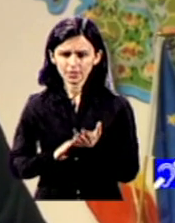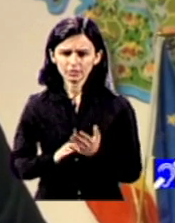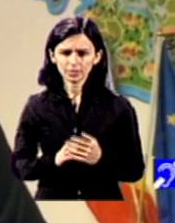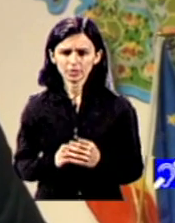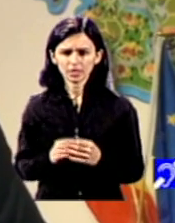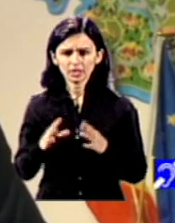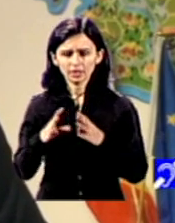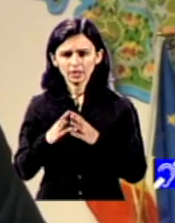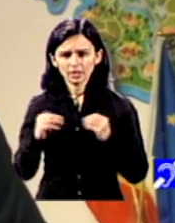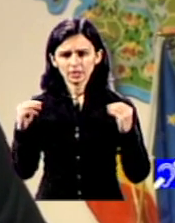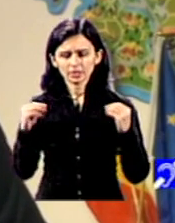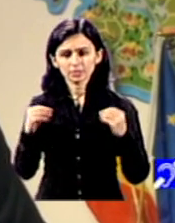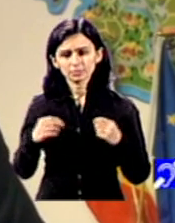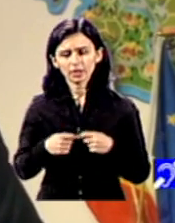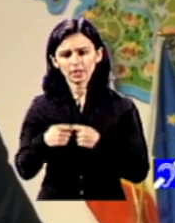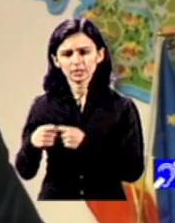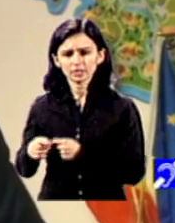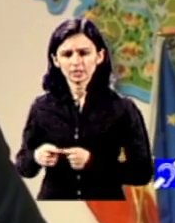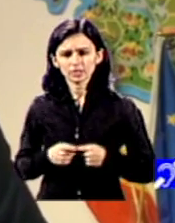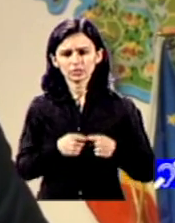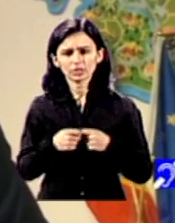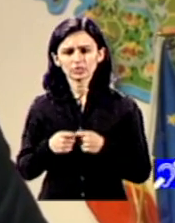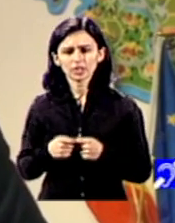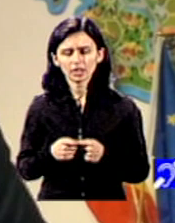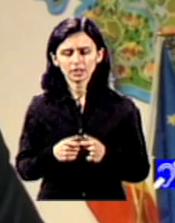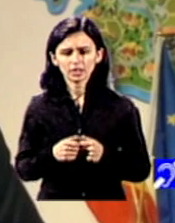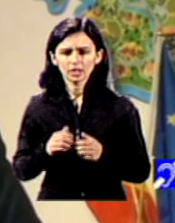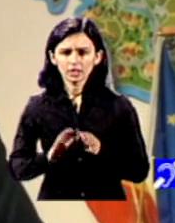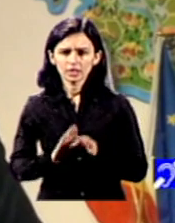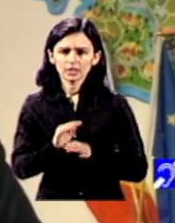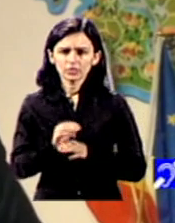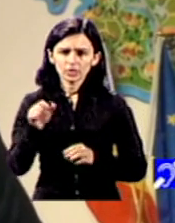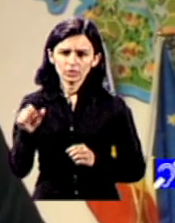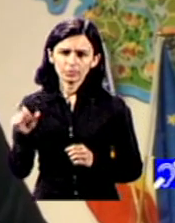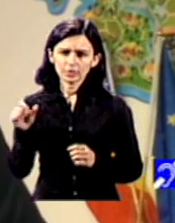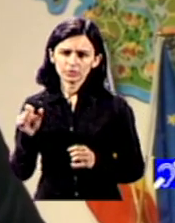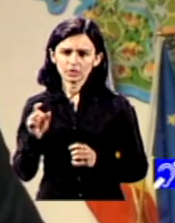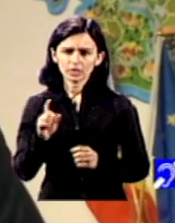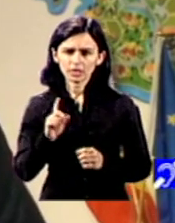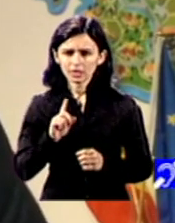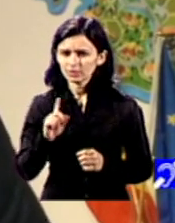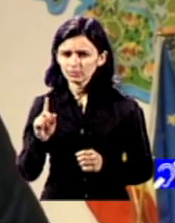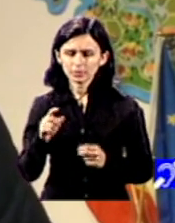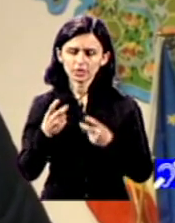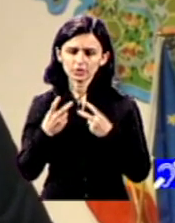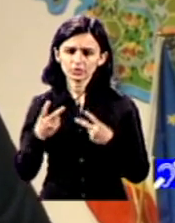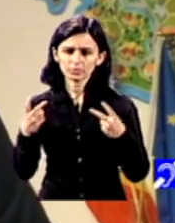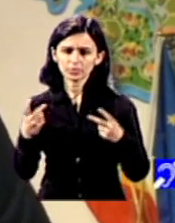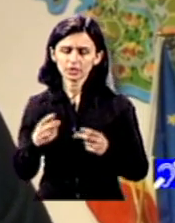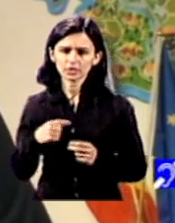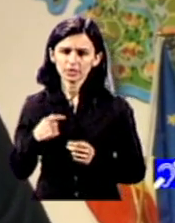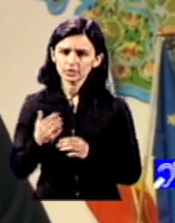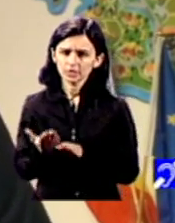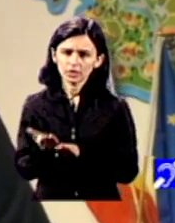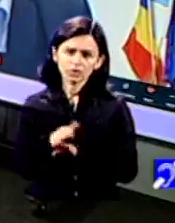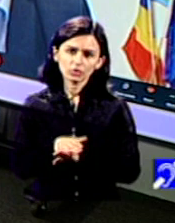dispar de pe radar o societății practic devii devii o cantitate neglijabilă moarte civilă spun